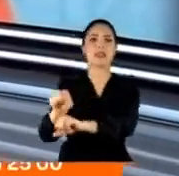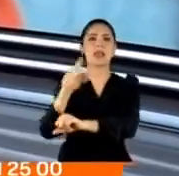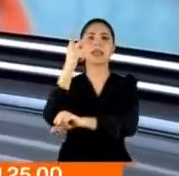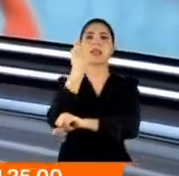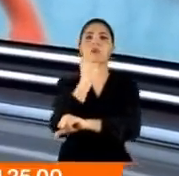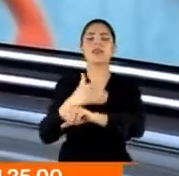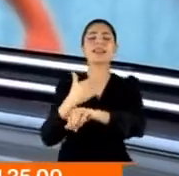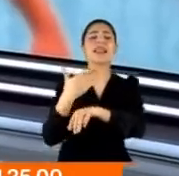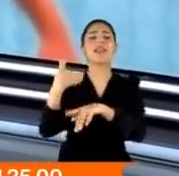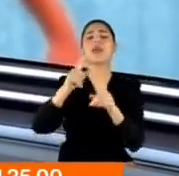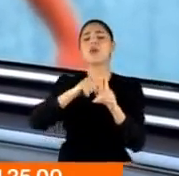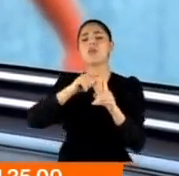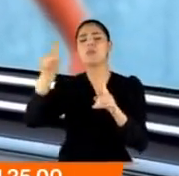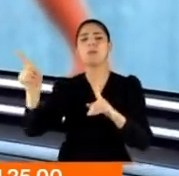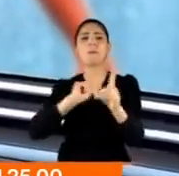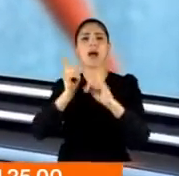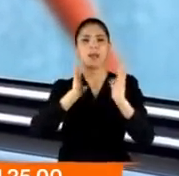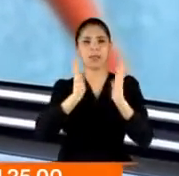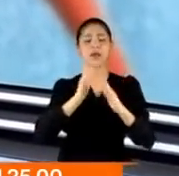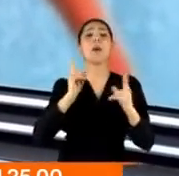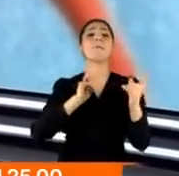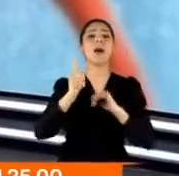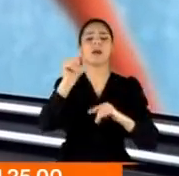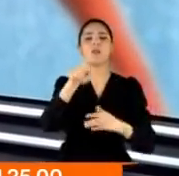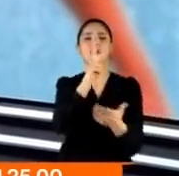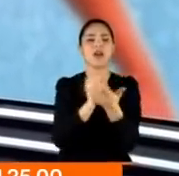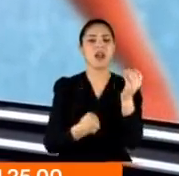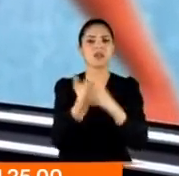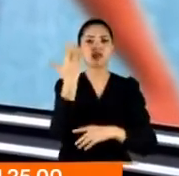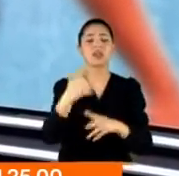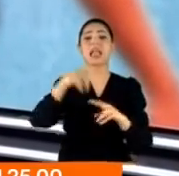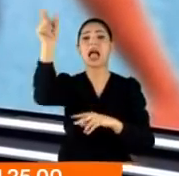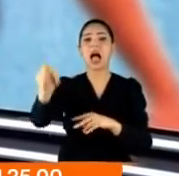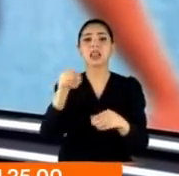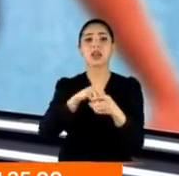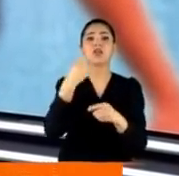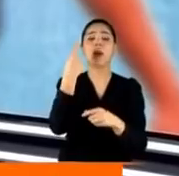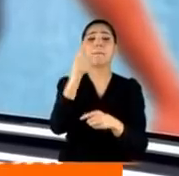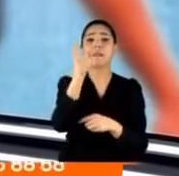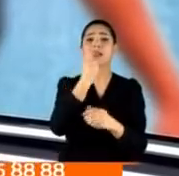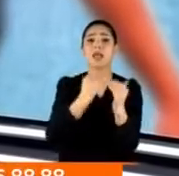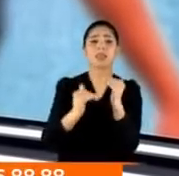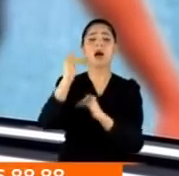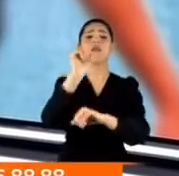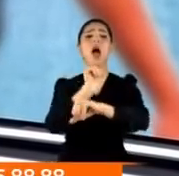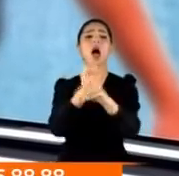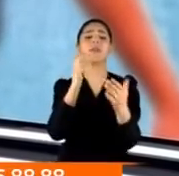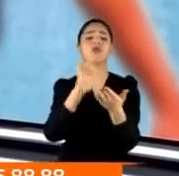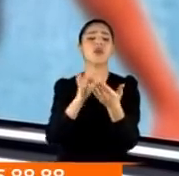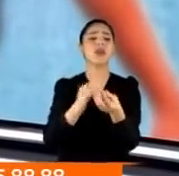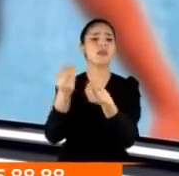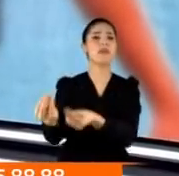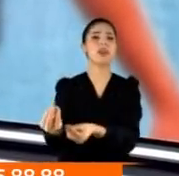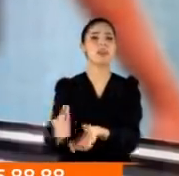2,5 yıldır devam ediyordu yargı süreci. Mahkeme bugün kararını açıkladı. Adnan Oktar için bin yıl aşan hapis cezası çıktı.